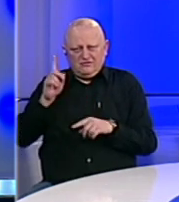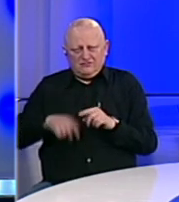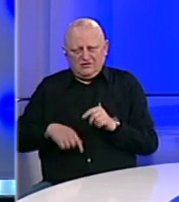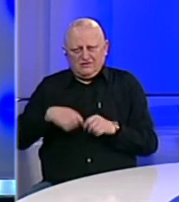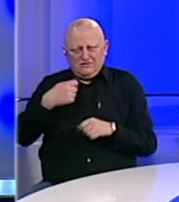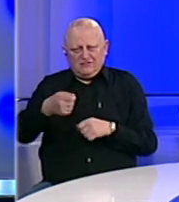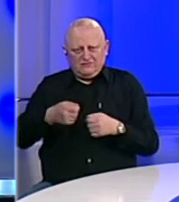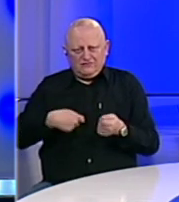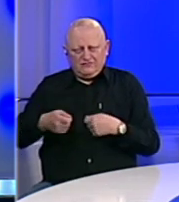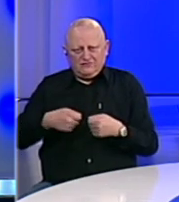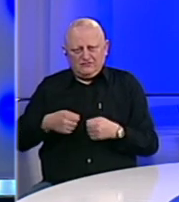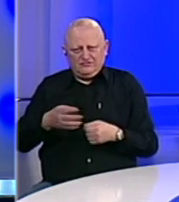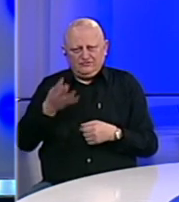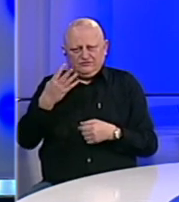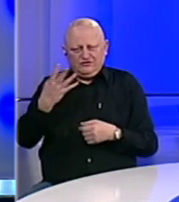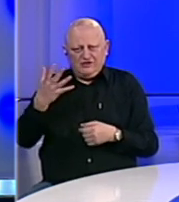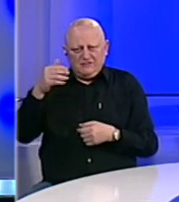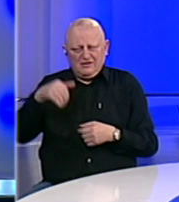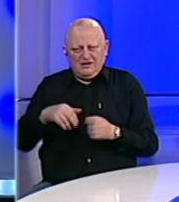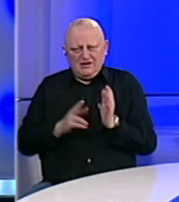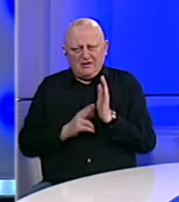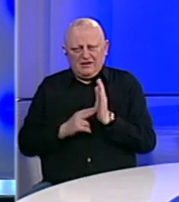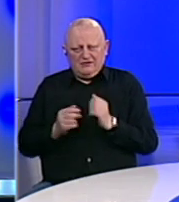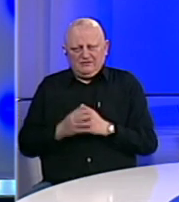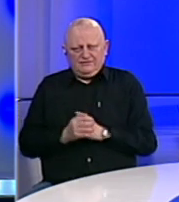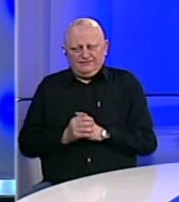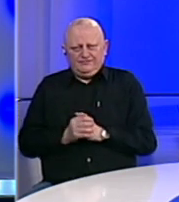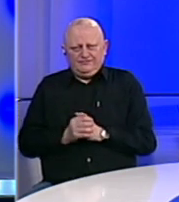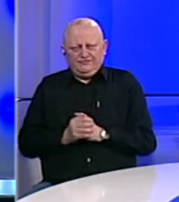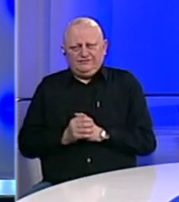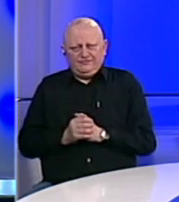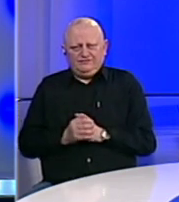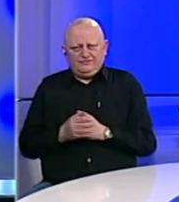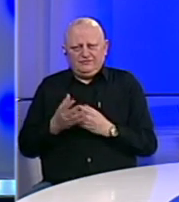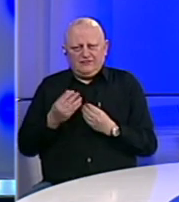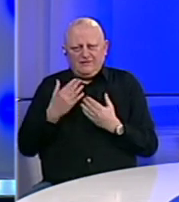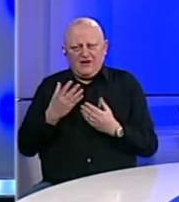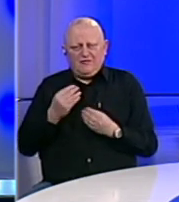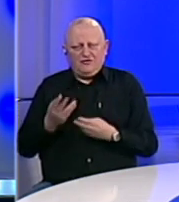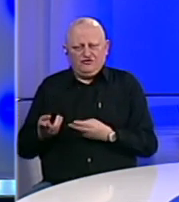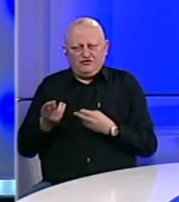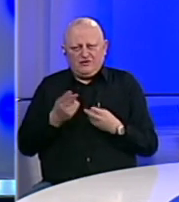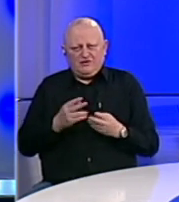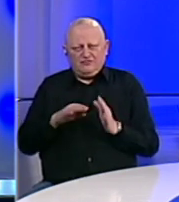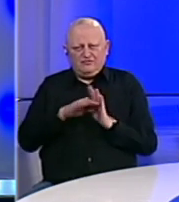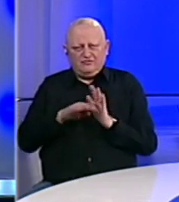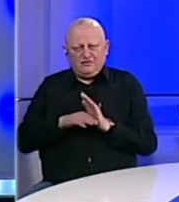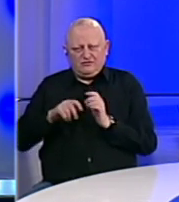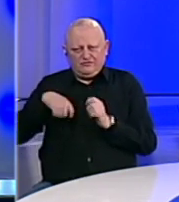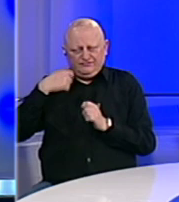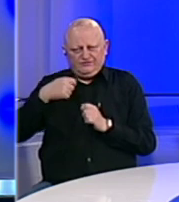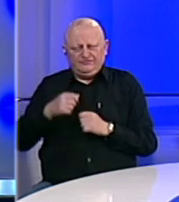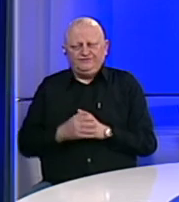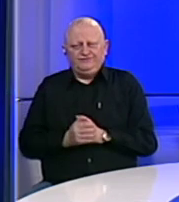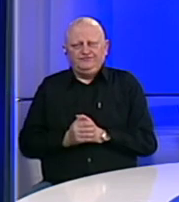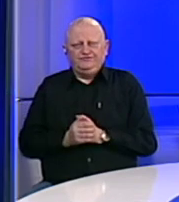kazne trgovcima, dakle u iznosu od 45.000 konvertibilnih maraka. Hvala vam mnogo što ste bili gost programa BHT1.